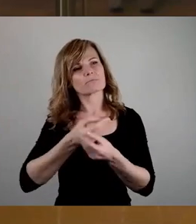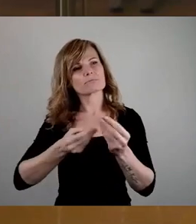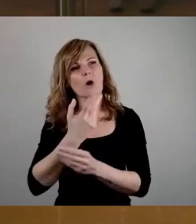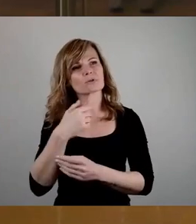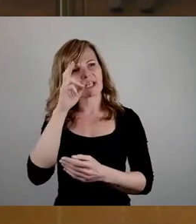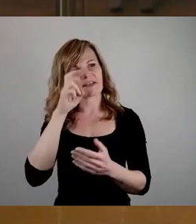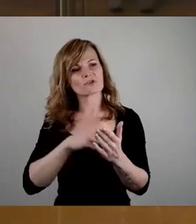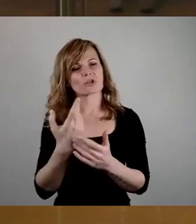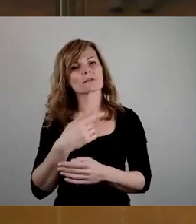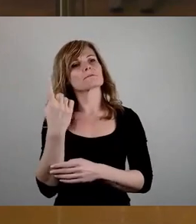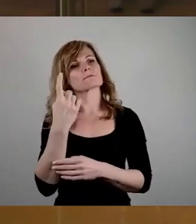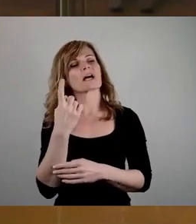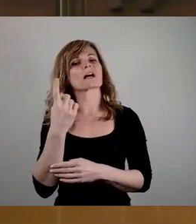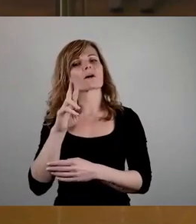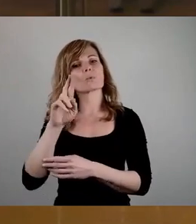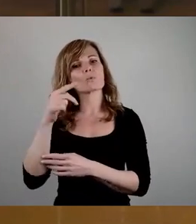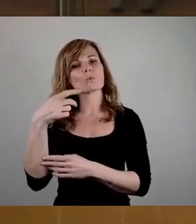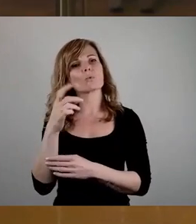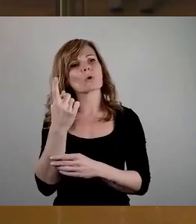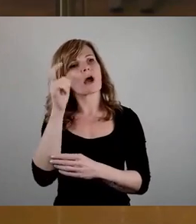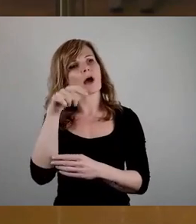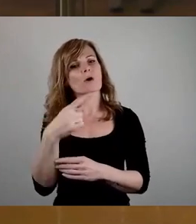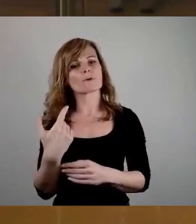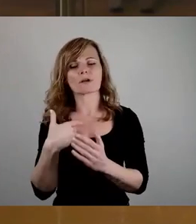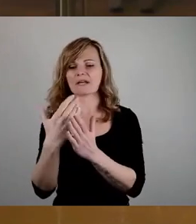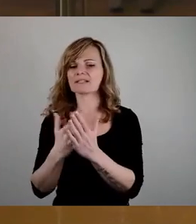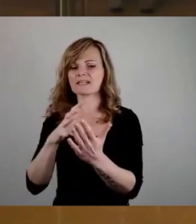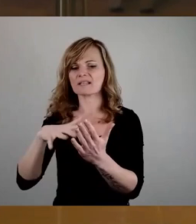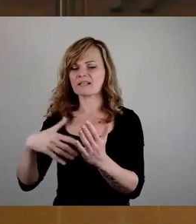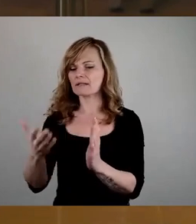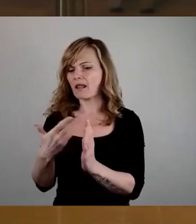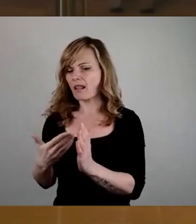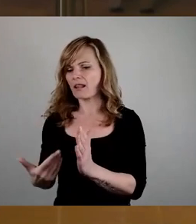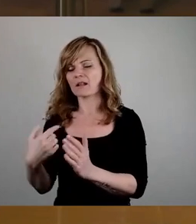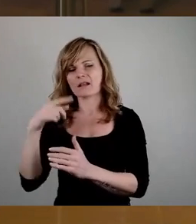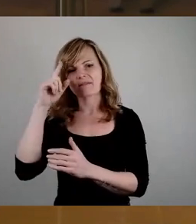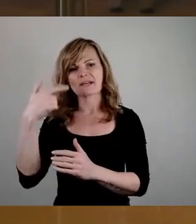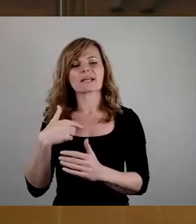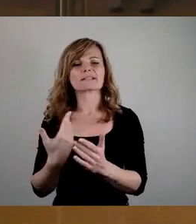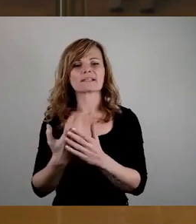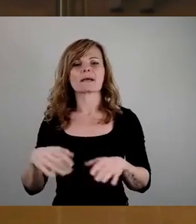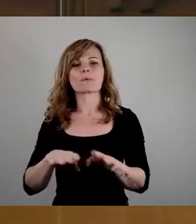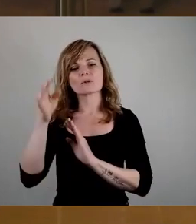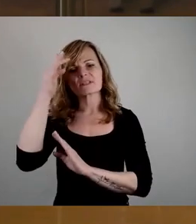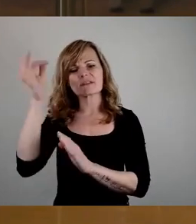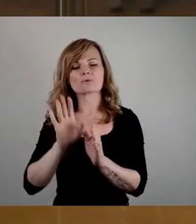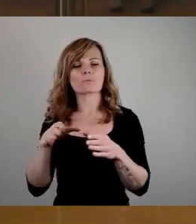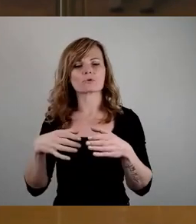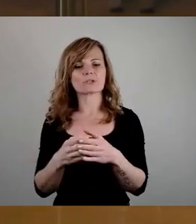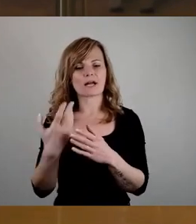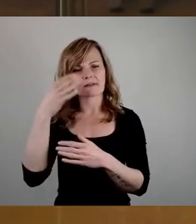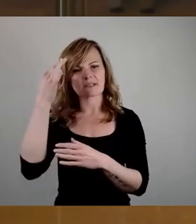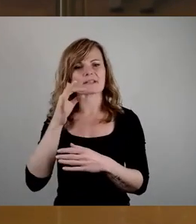rüge. Und zwar, weil ich nicht mehr so viel im Gesetzestext wühle, wie die meisten hier ja wissen, habe ich im Grundwissen Kommunalpolitik der Friedrich-Ebert-Stiftung